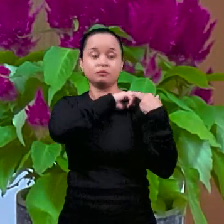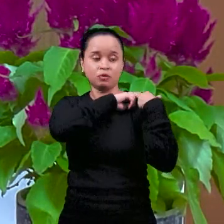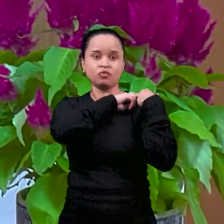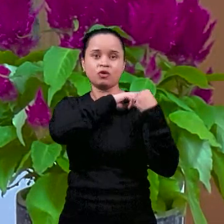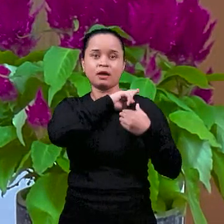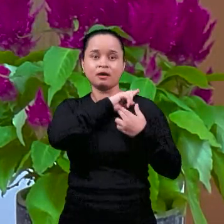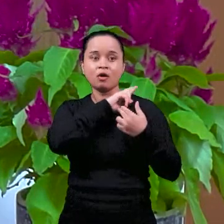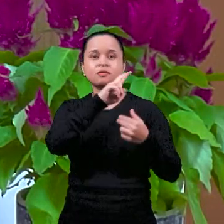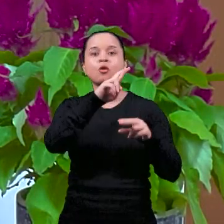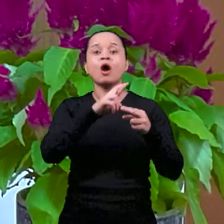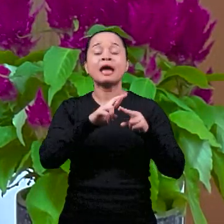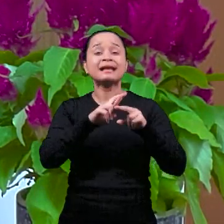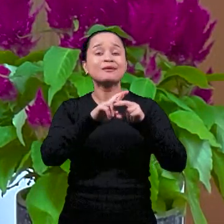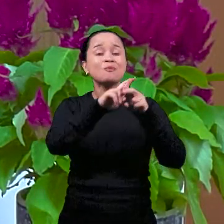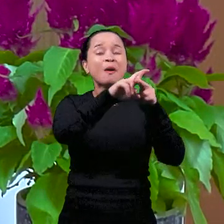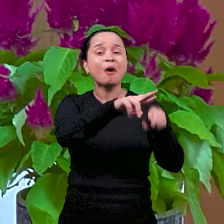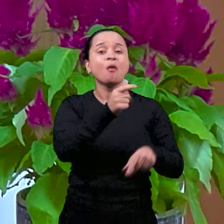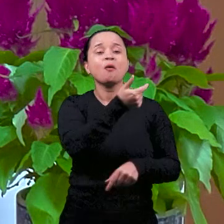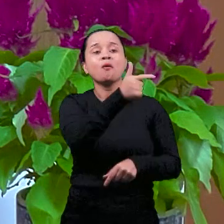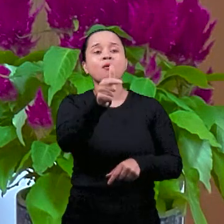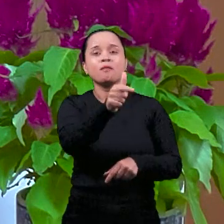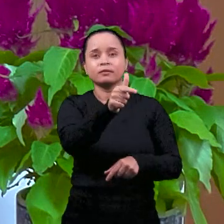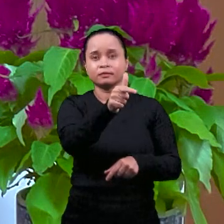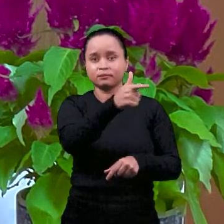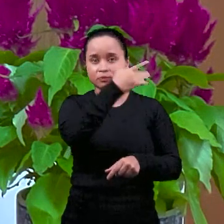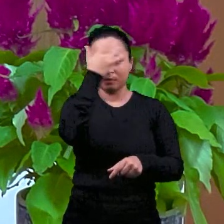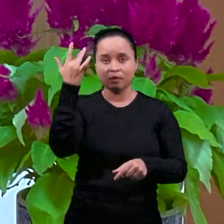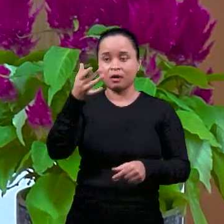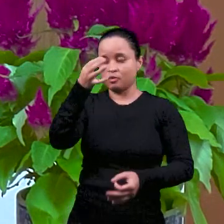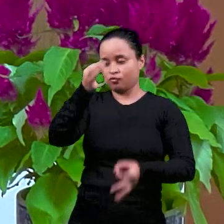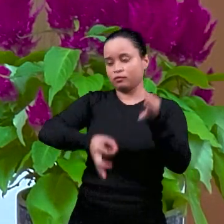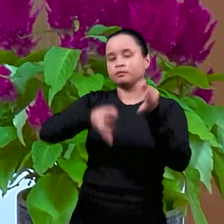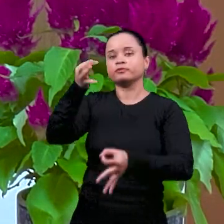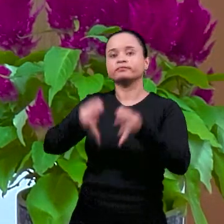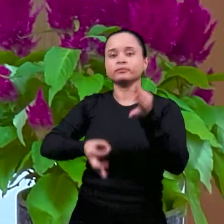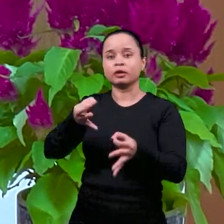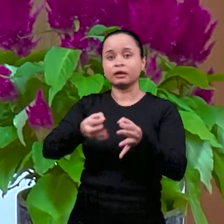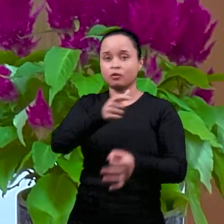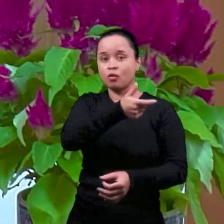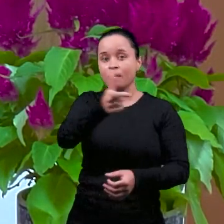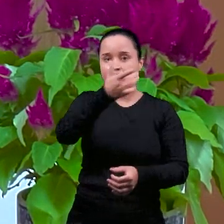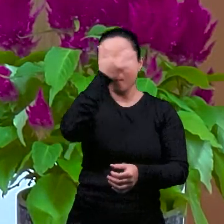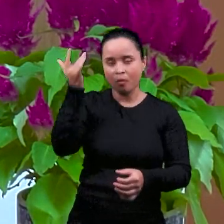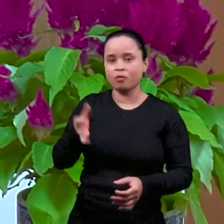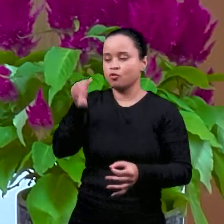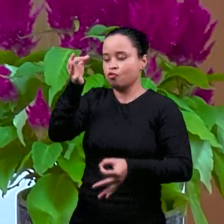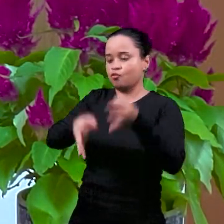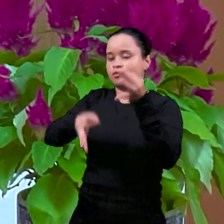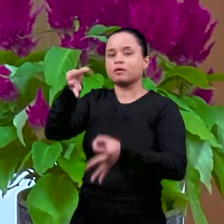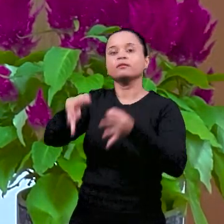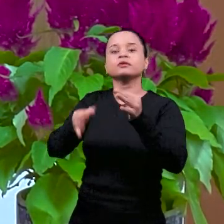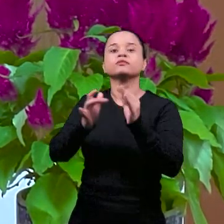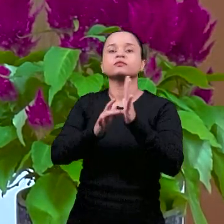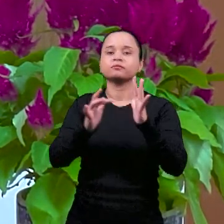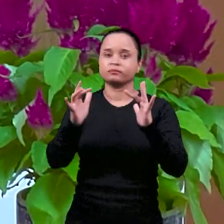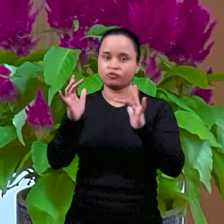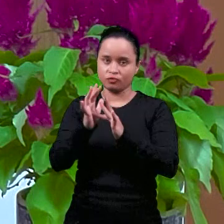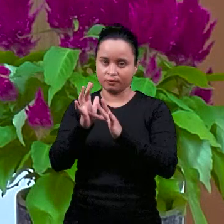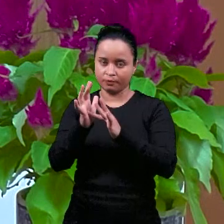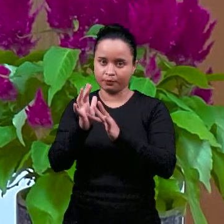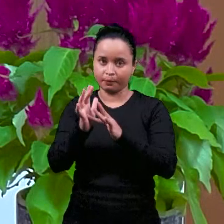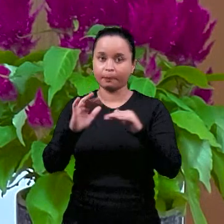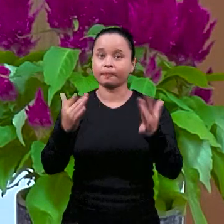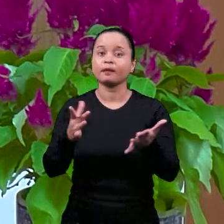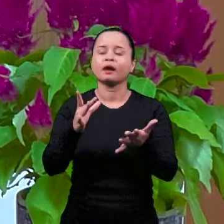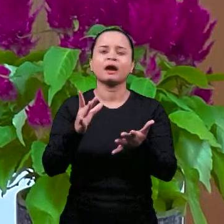чтобы другие, которые не имели ответственности судить, чтобы они судили и осудили Господа Иисуса.